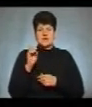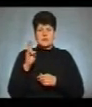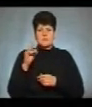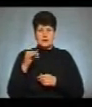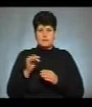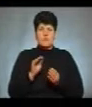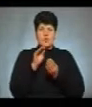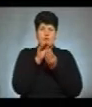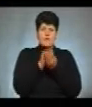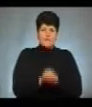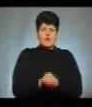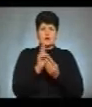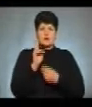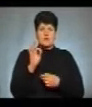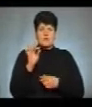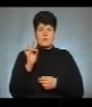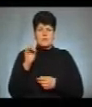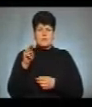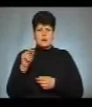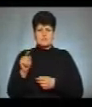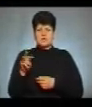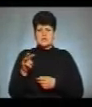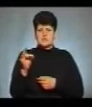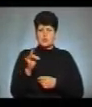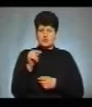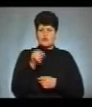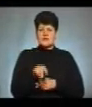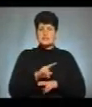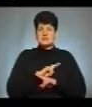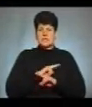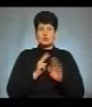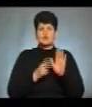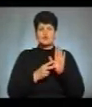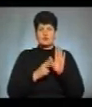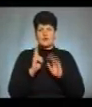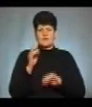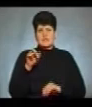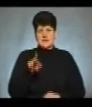у Куропці Монастирського району. Він загинув на сході 7 квітня.